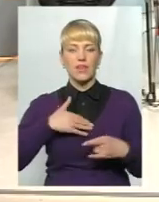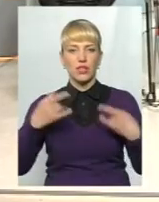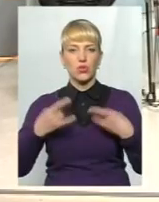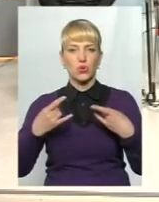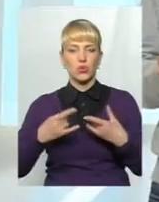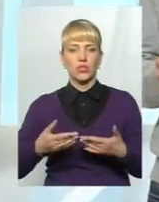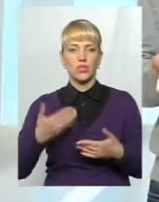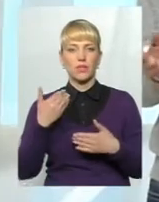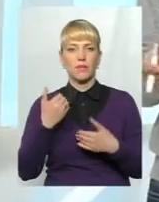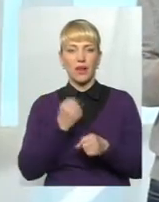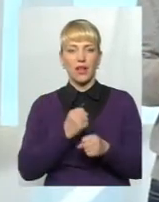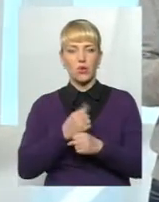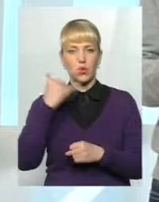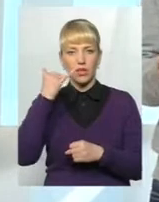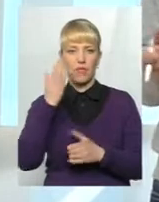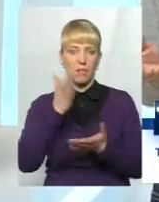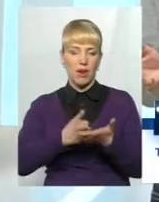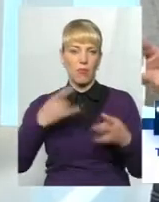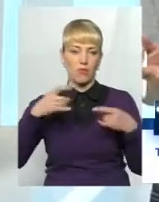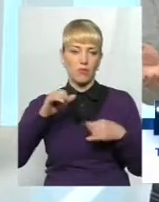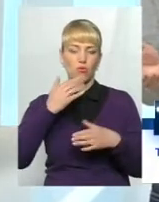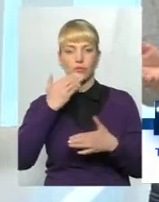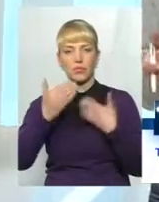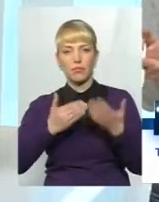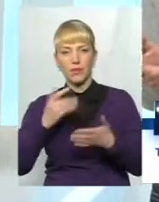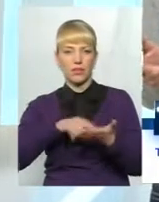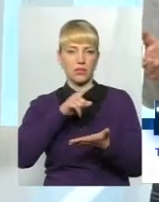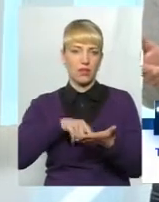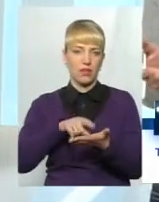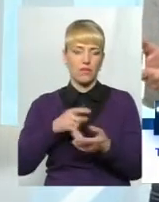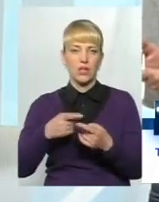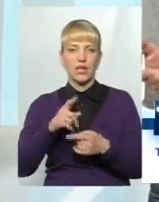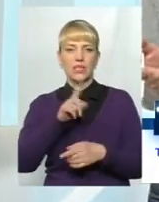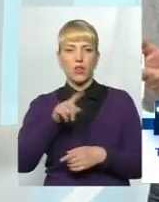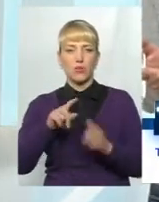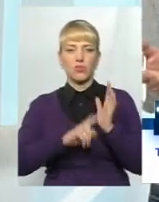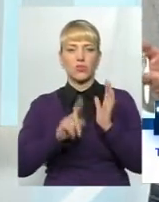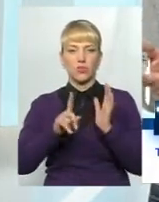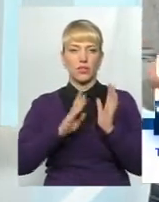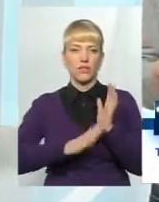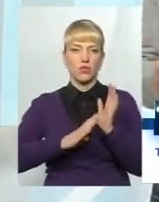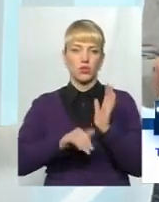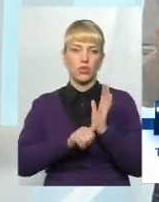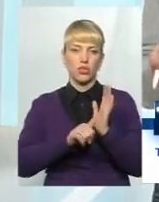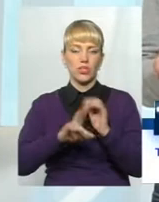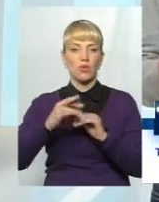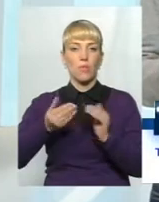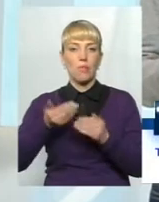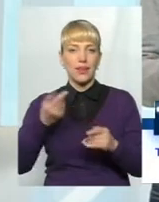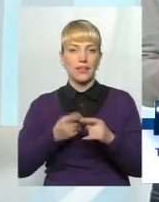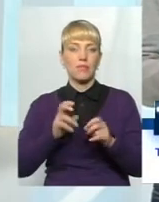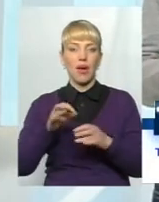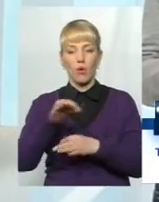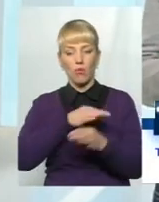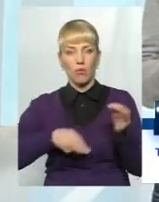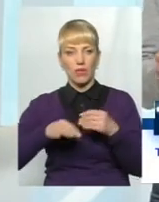працює телефон, можете в прямому ефірі зателефонувати, задати питання, можливо, висловитися з цієї теми за номером 61 90 60. Але перед тим, як перейти до